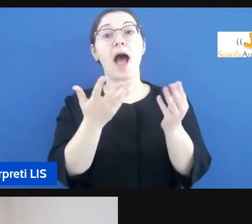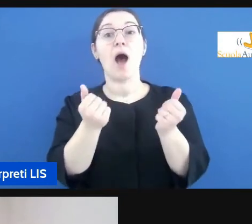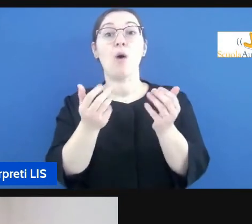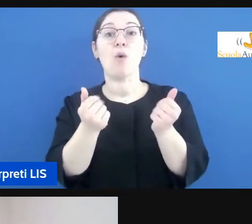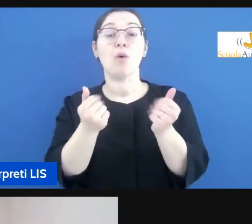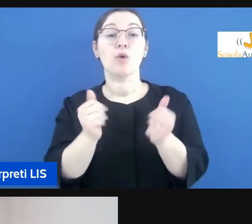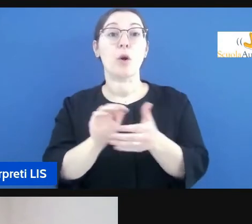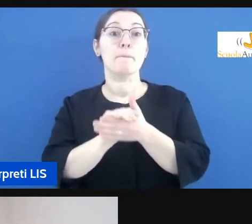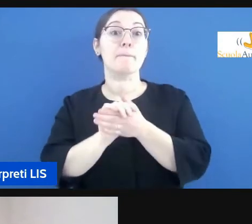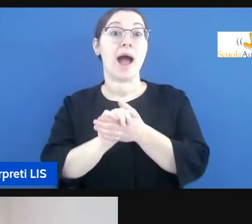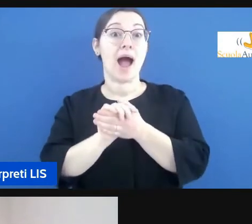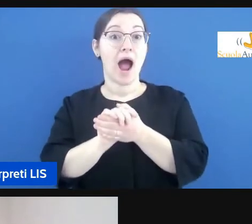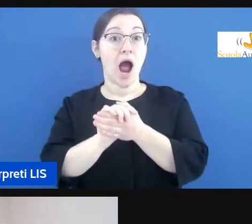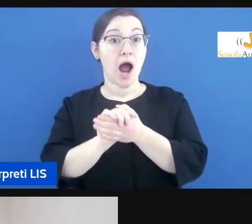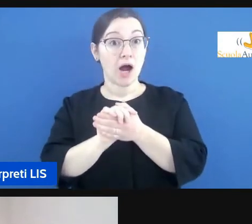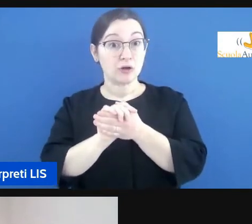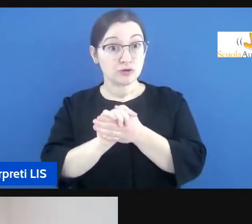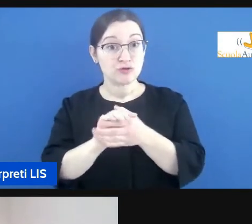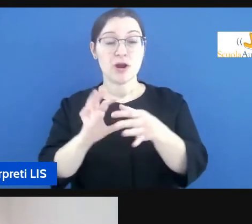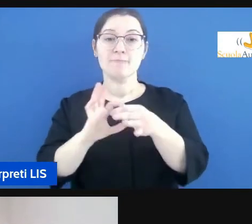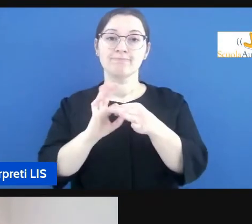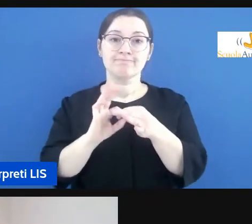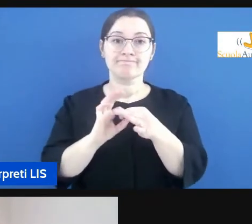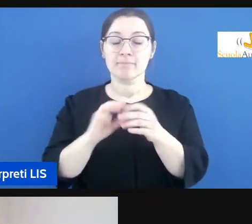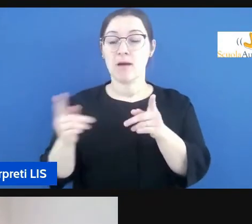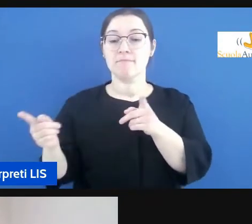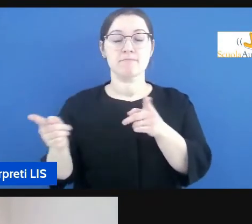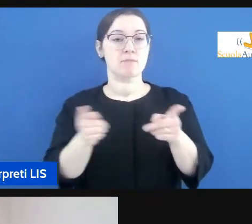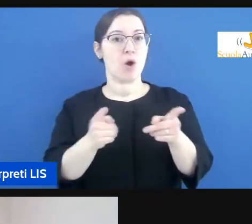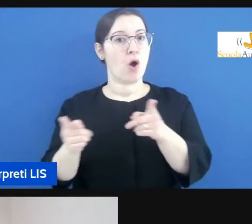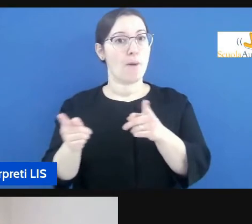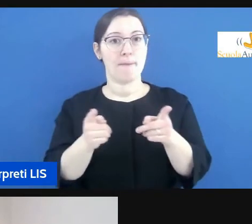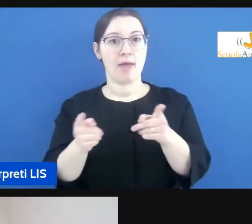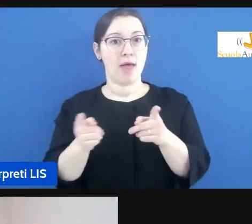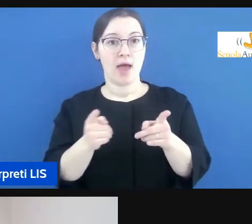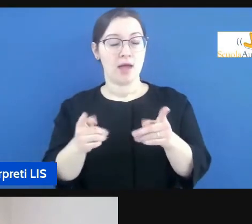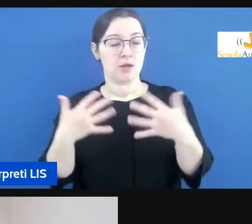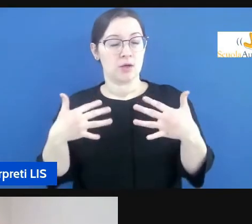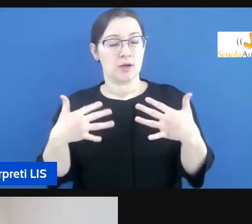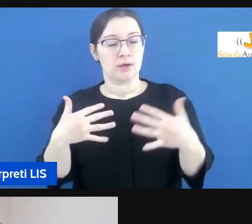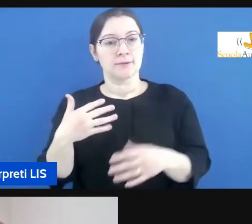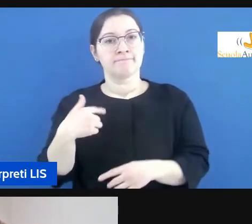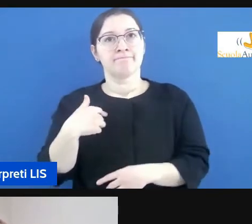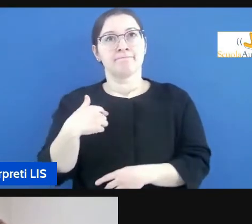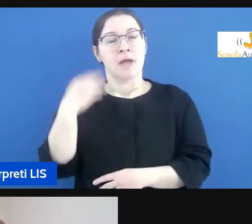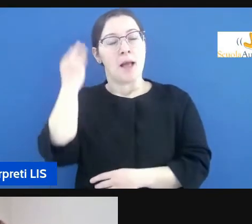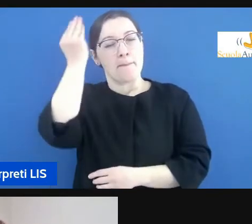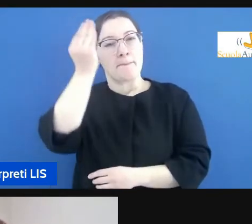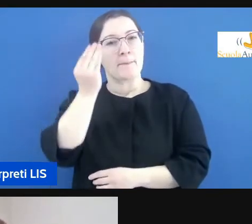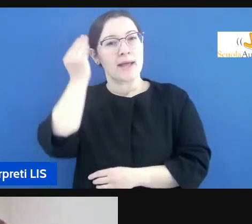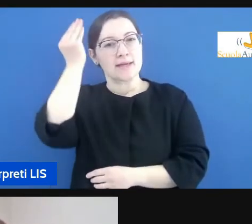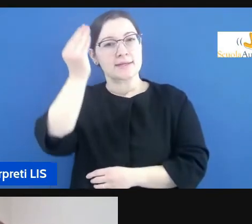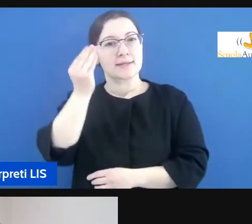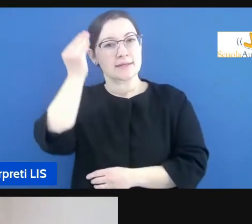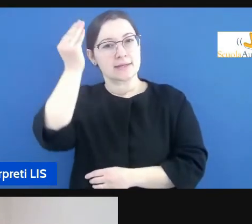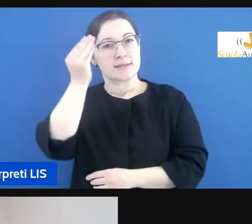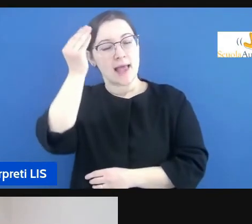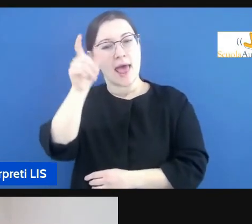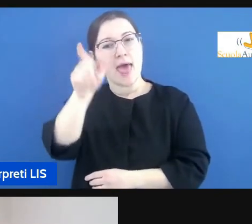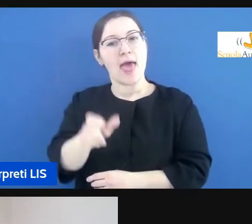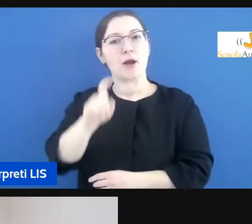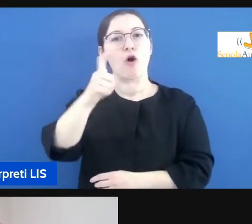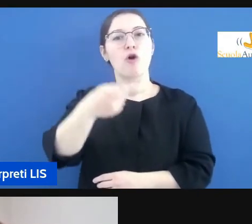anche il tempo e il momento che stiamo vivendo in questo momento con un pensiero di Gino Strada che scriveva